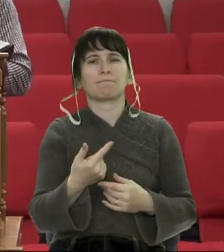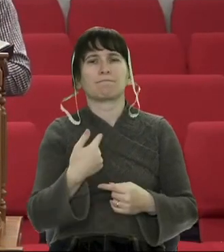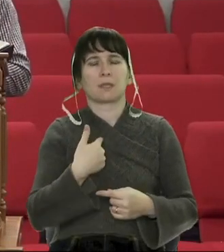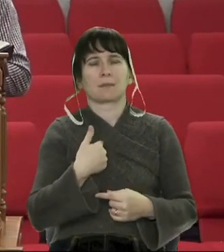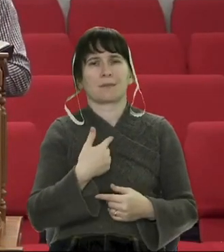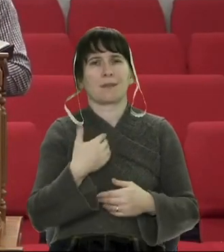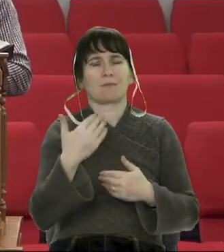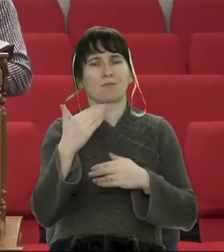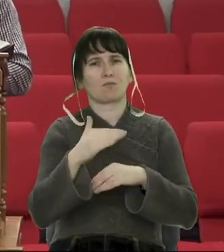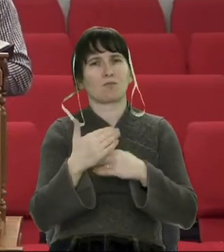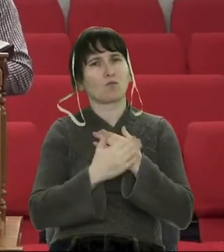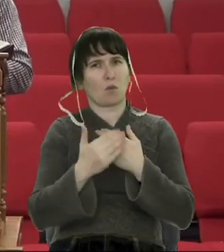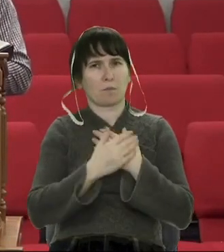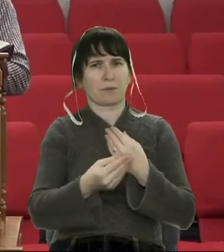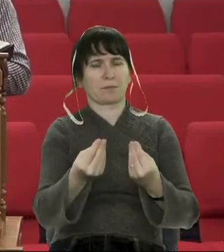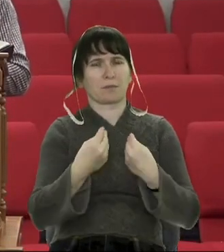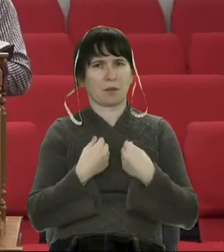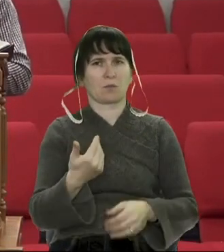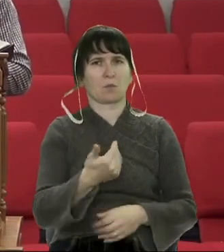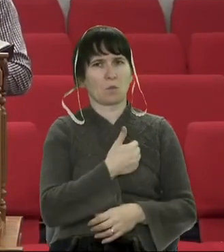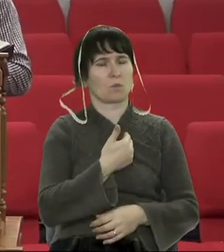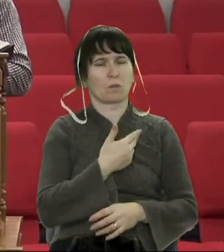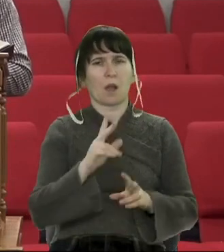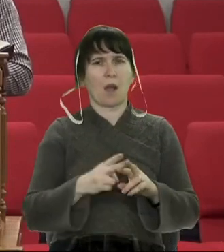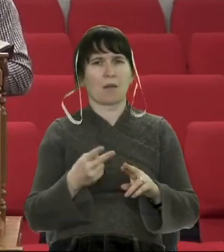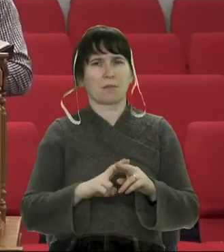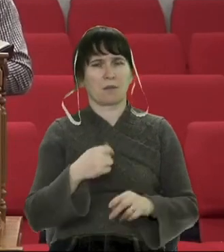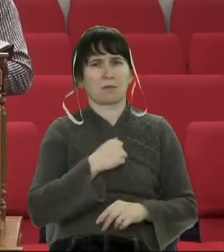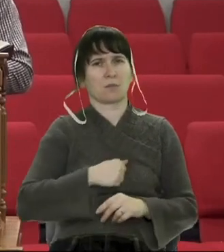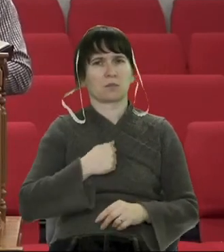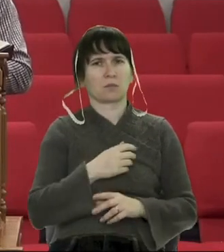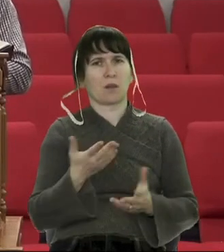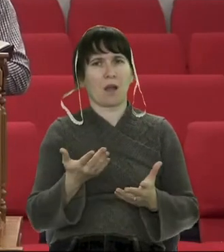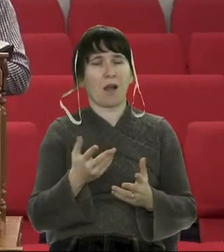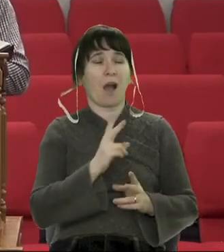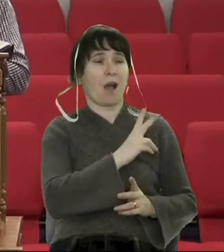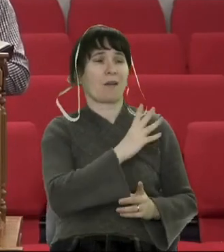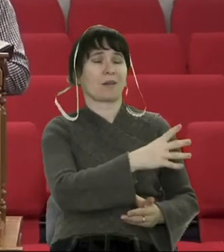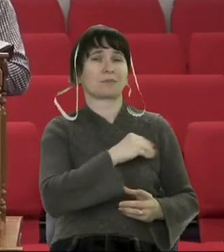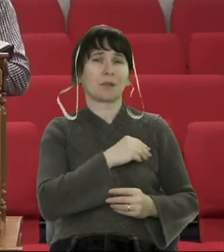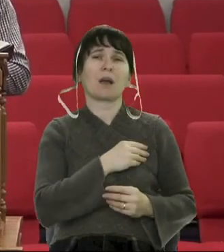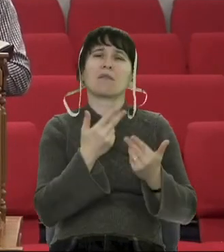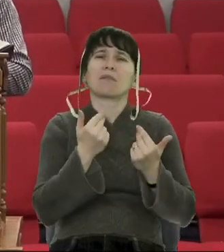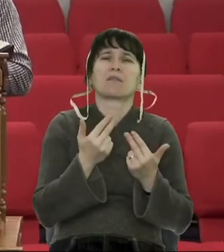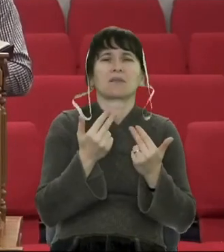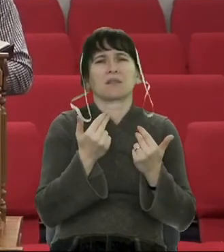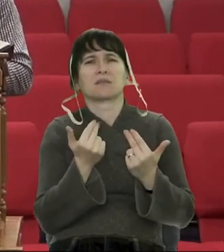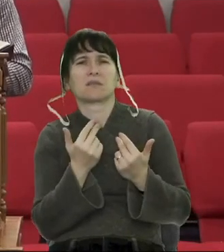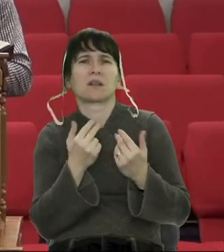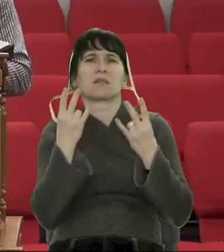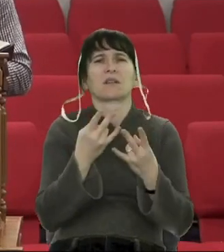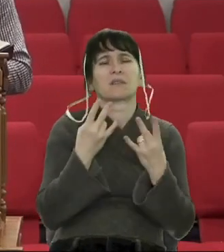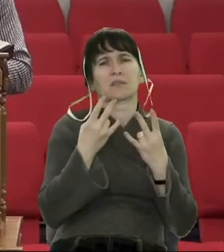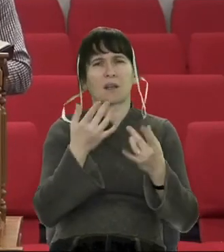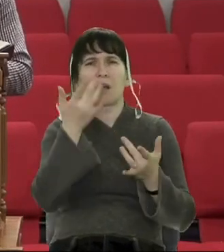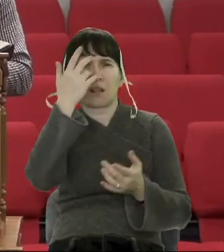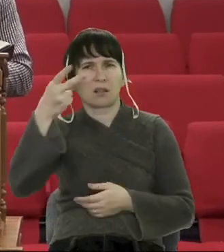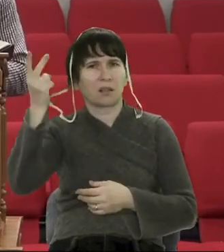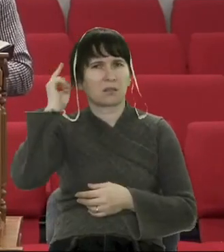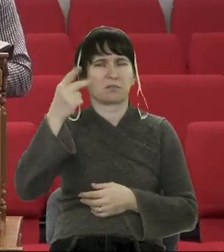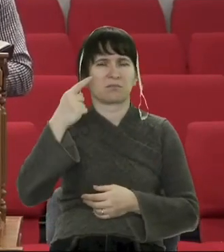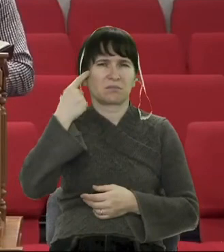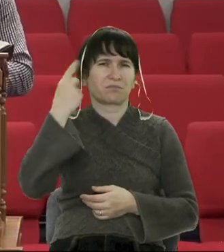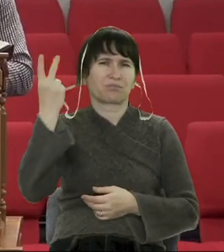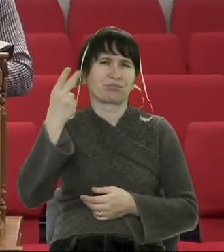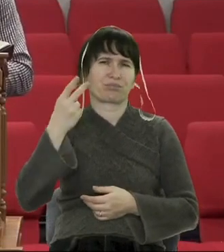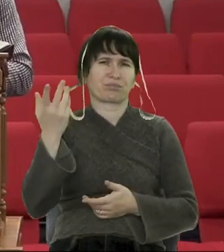на іншій стороні. І є інша категорія, яка тобі під дакою ківає головою, а повернувшись може нанести удар